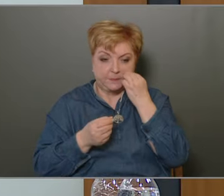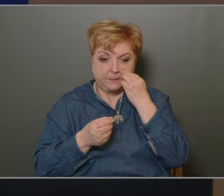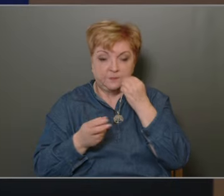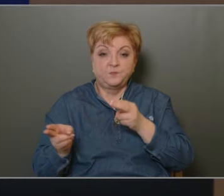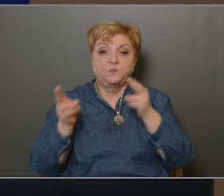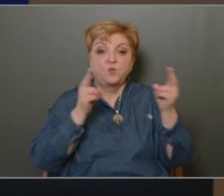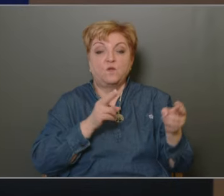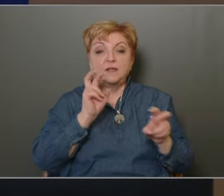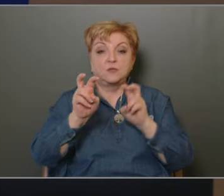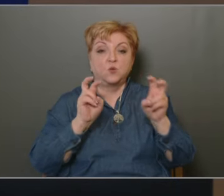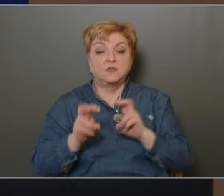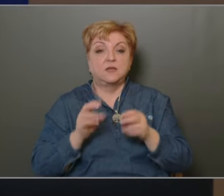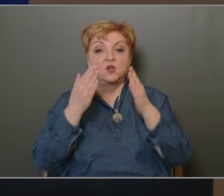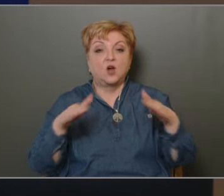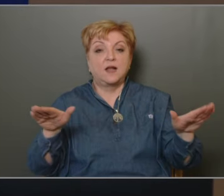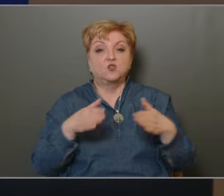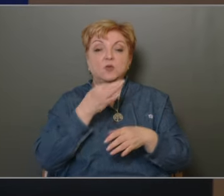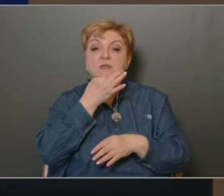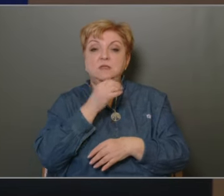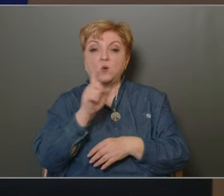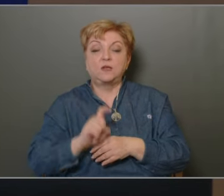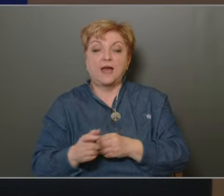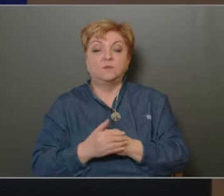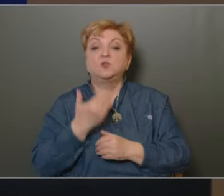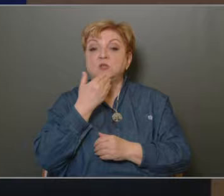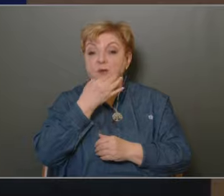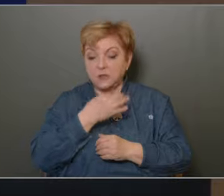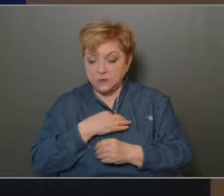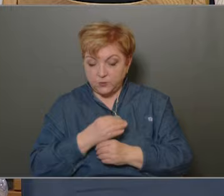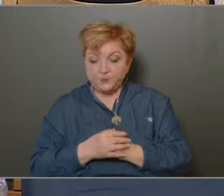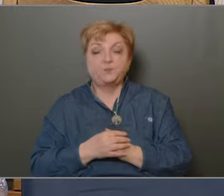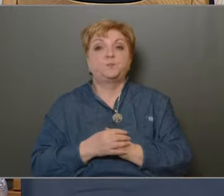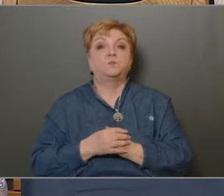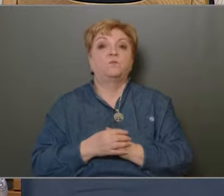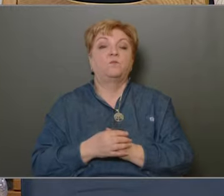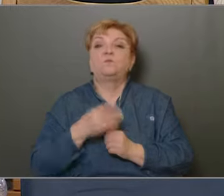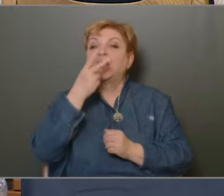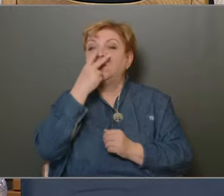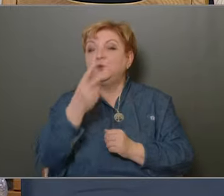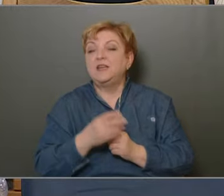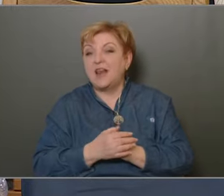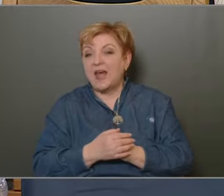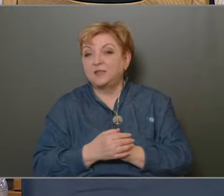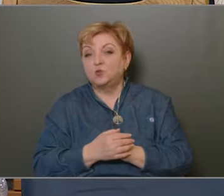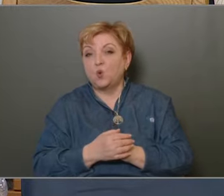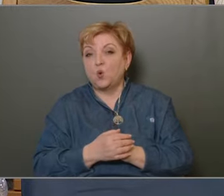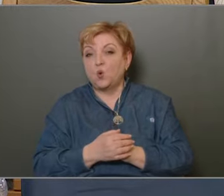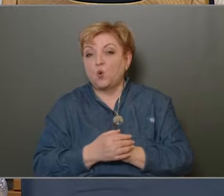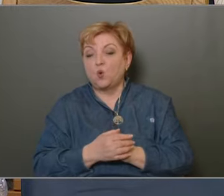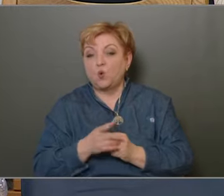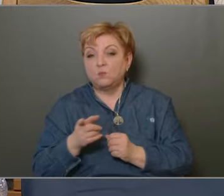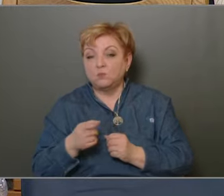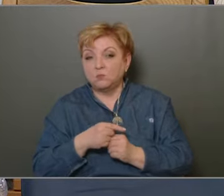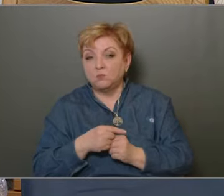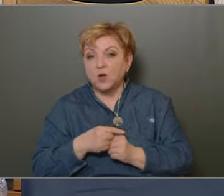Következő hozzászóló Karácsony Zoltán. Köszönöm a szólt polgármester úr. Úgy látom ez a szemüveg nem került elő, amiről a